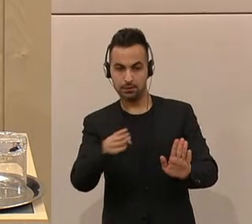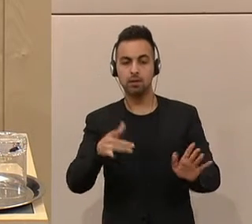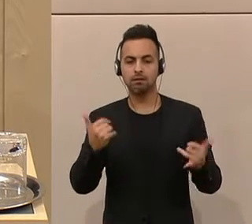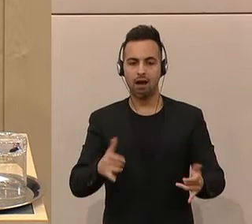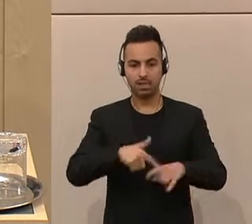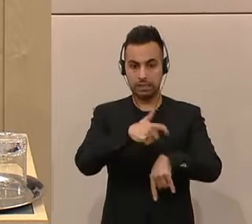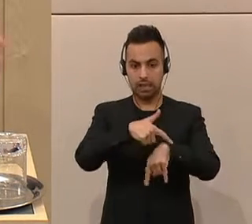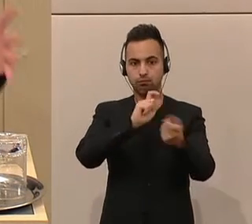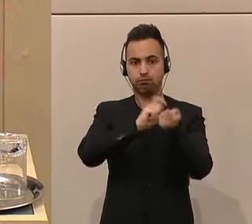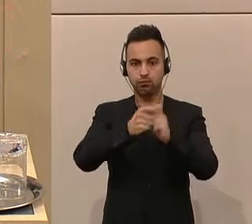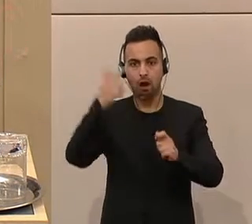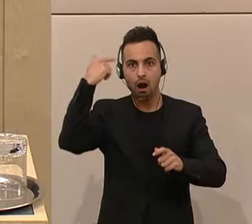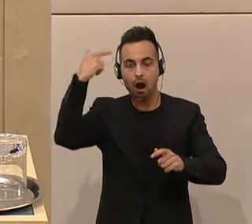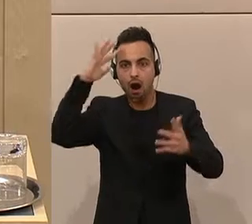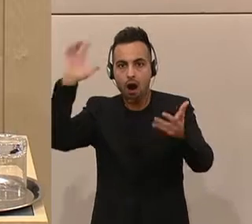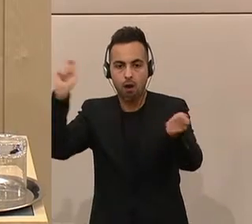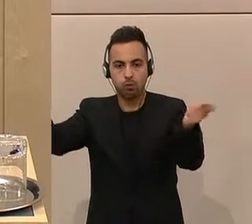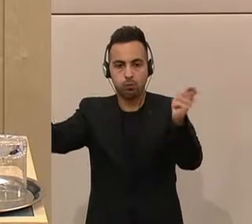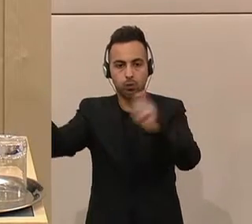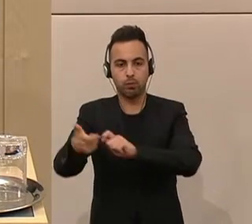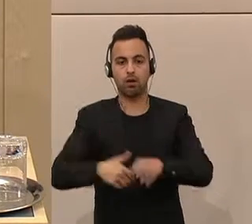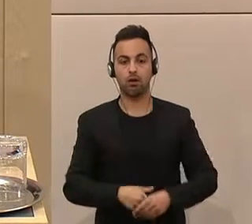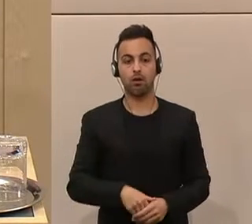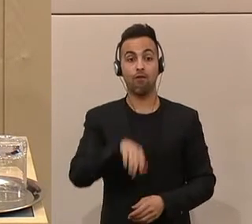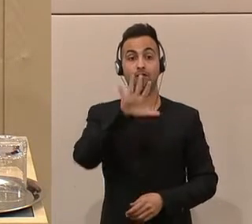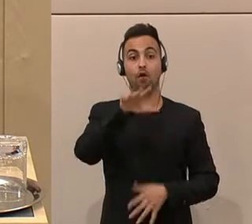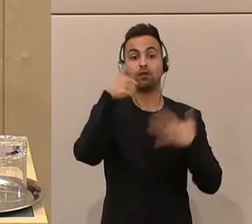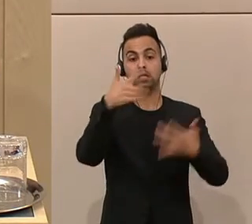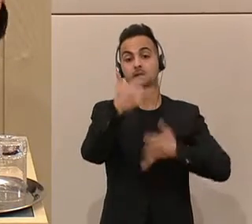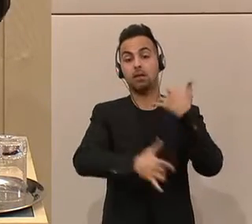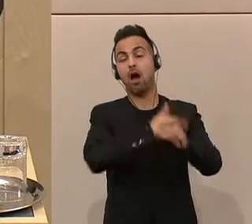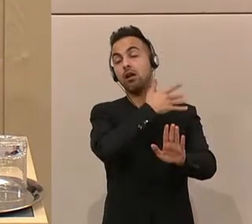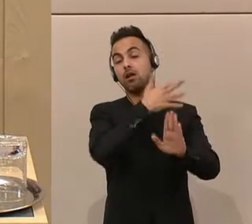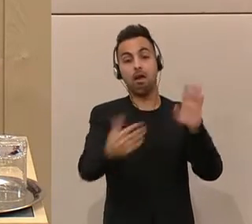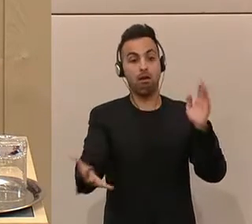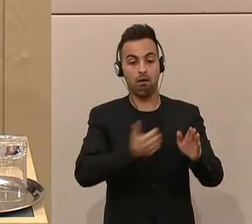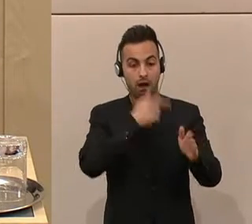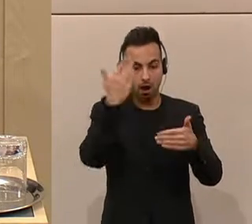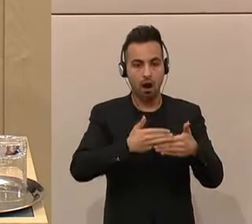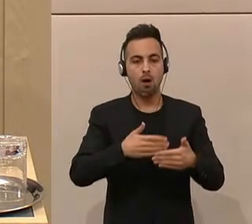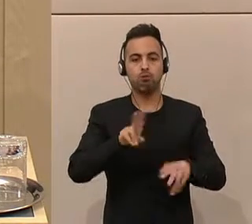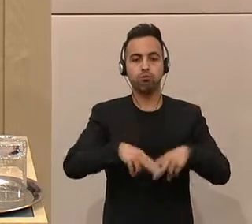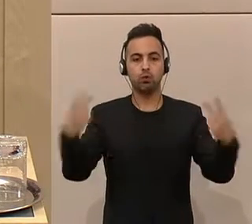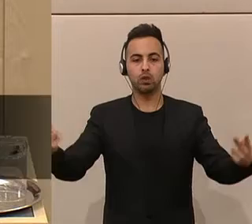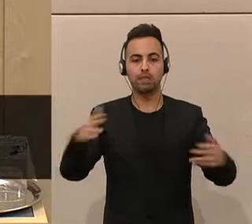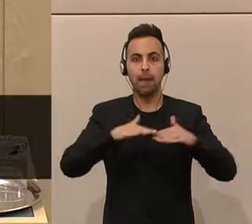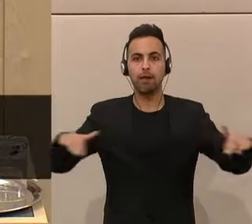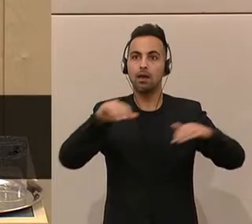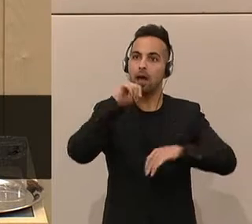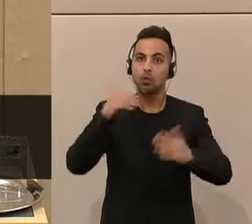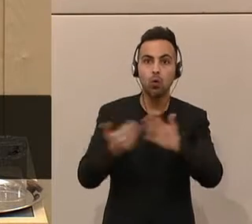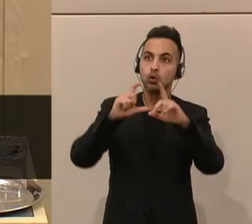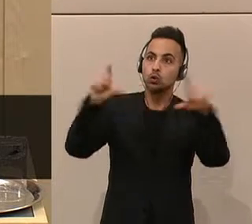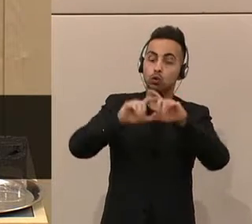Zeitenwende, einen Paradigmenwechsel. Erstmal seit 65 Jahren werden auf Bundesebene keine neuen Schulden mehr gemacht.